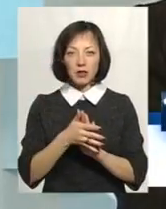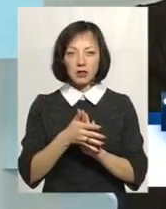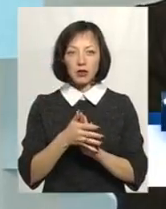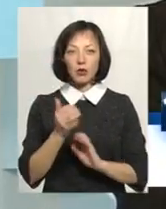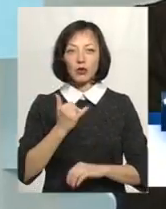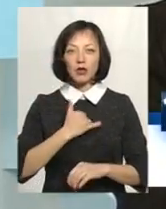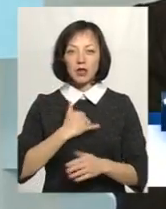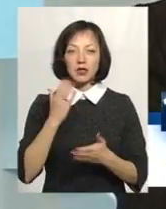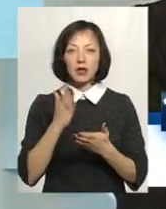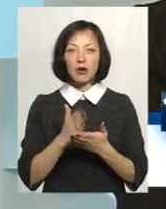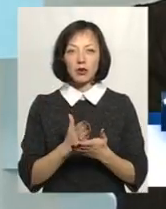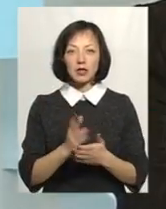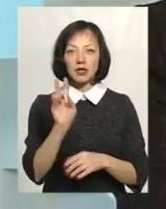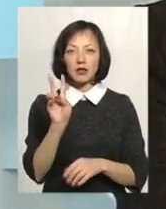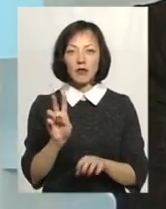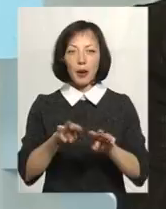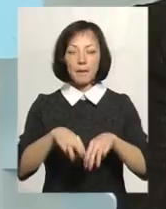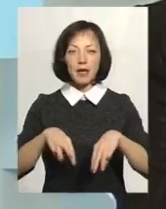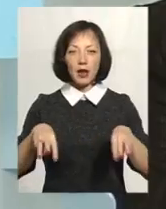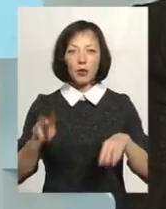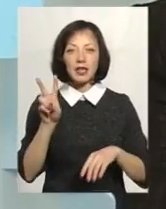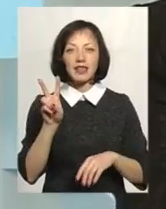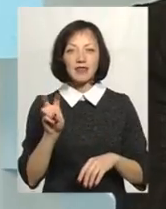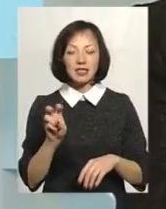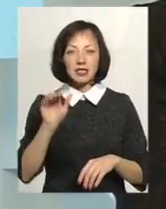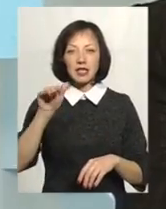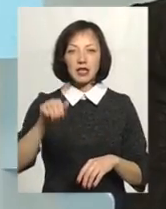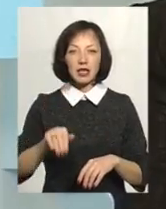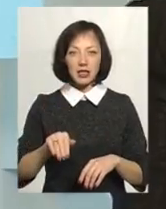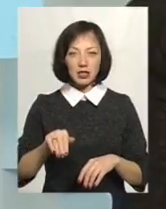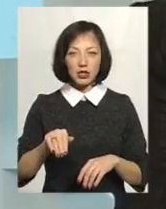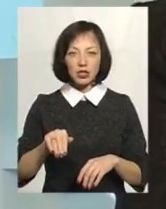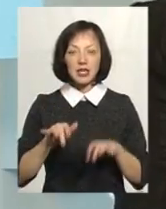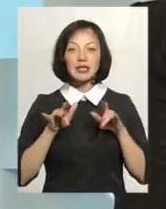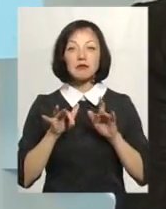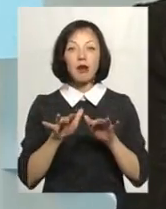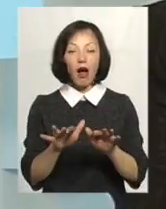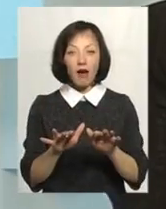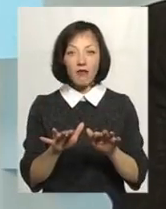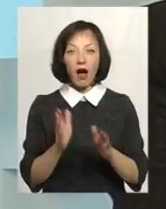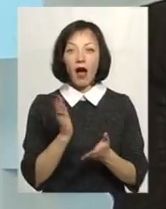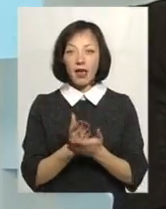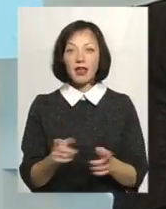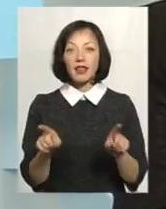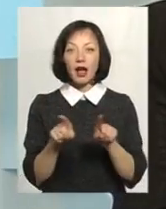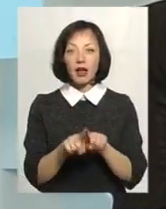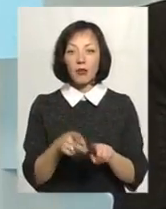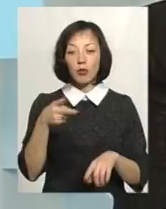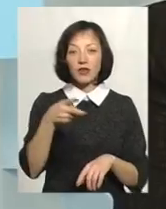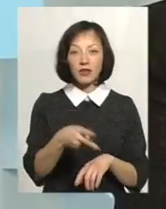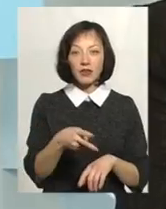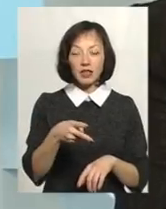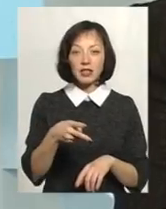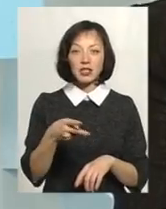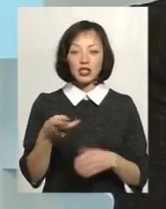У нас знаходиться 2 мільйона 200 тисяч справ, а є такі справи, що по 2 тисячі